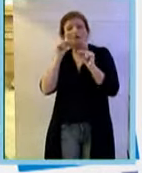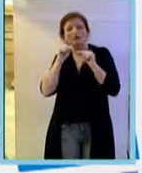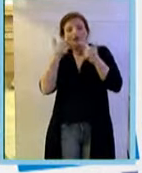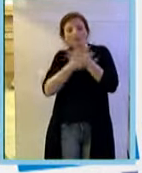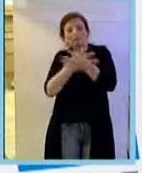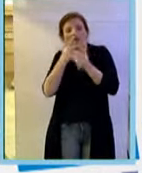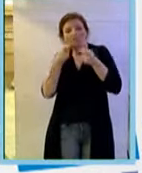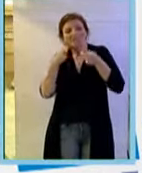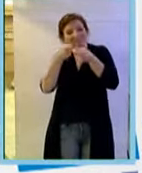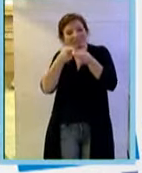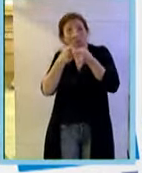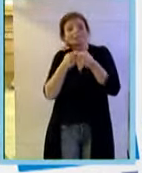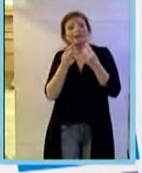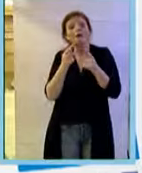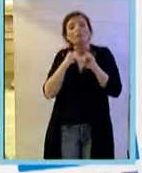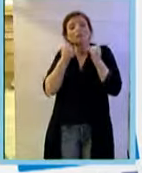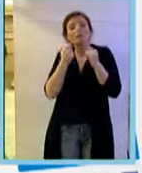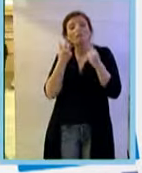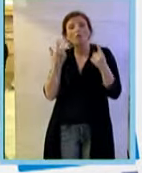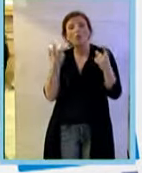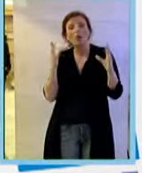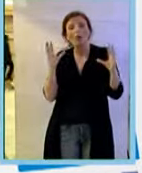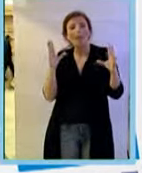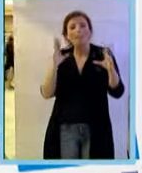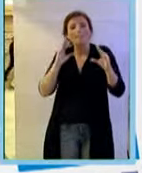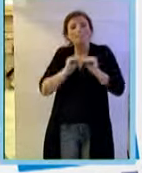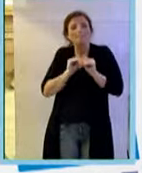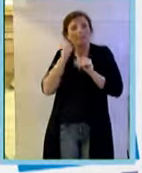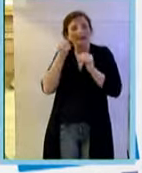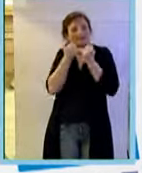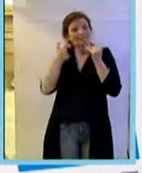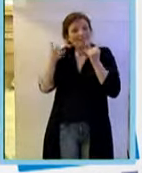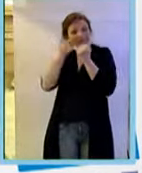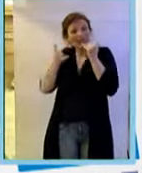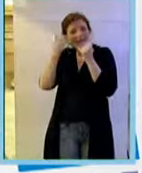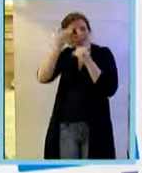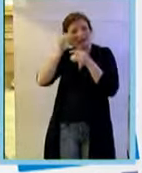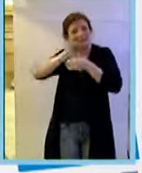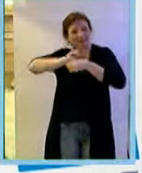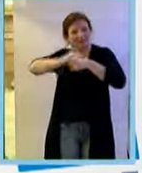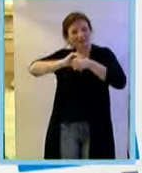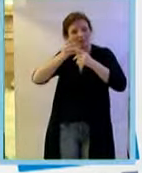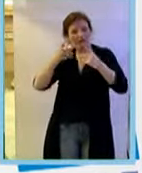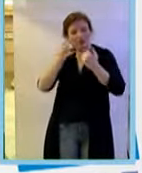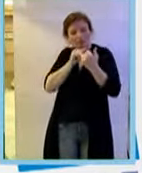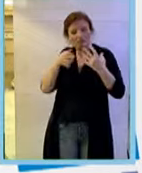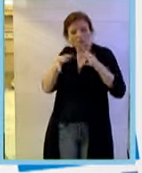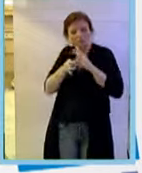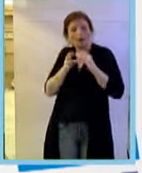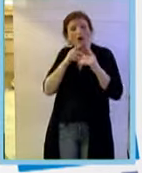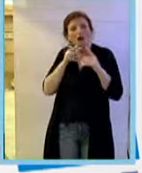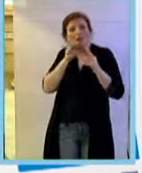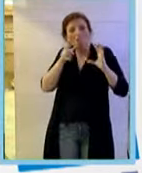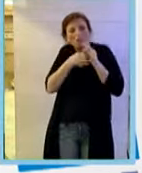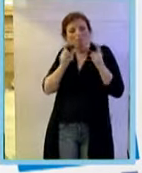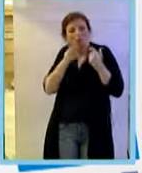'occlusione delle venere della retina trattandola con l'anticorpo